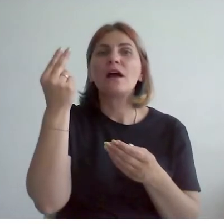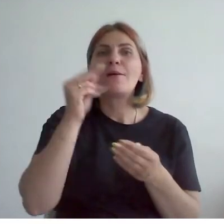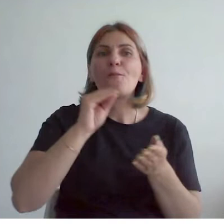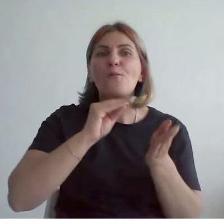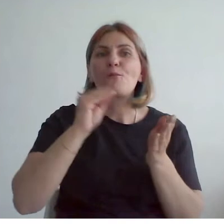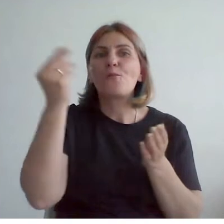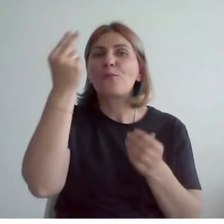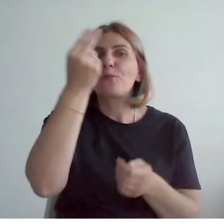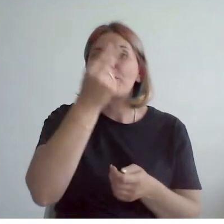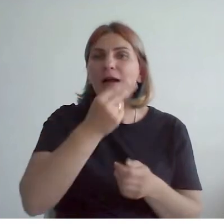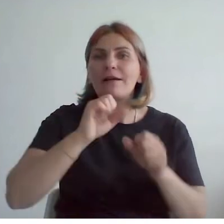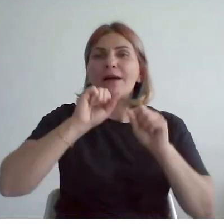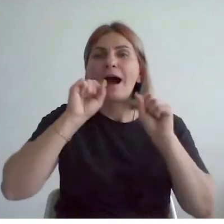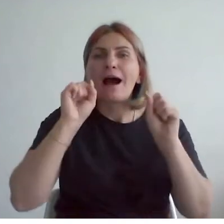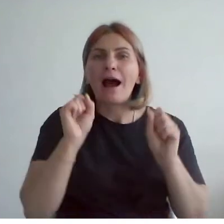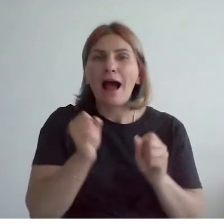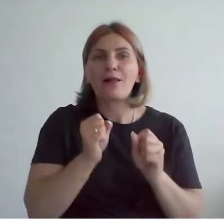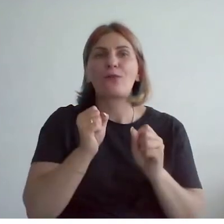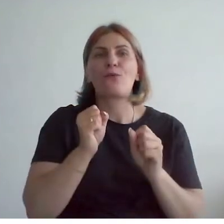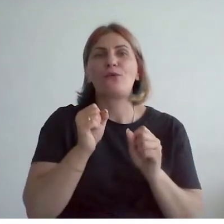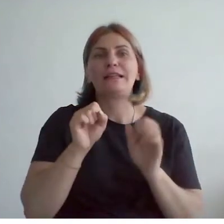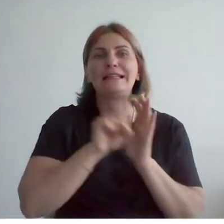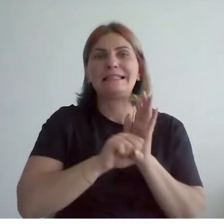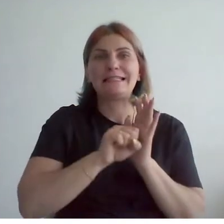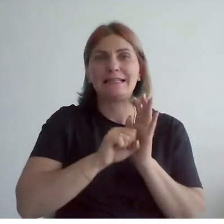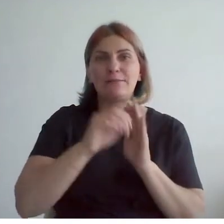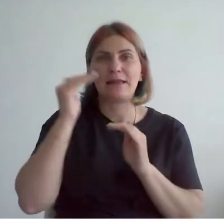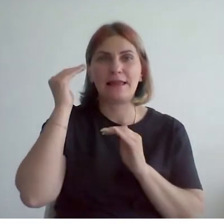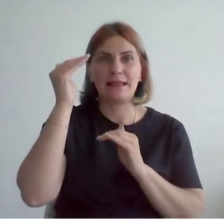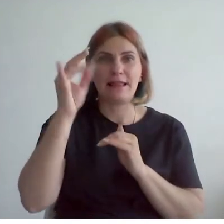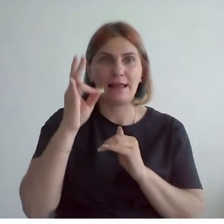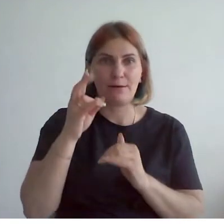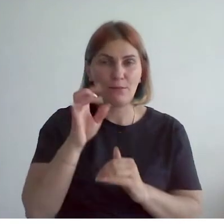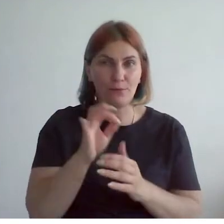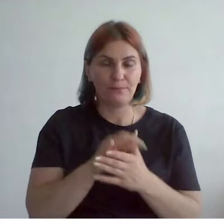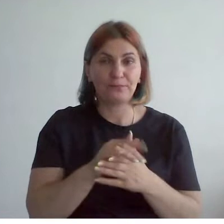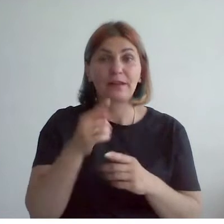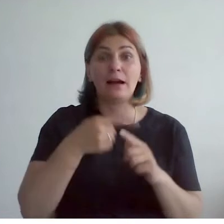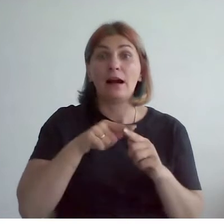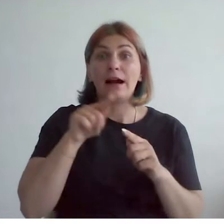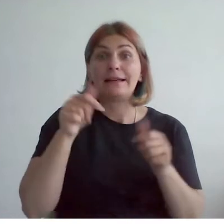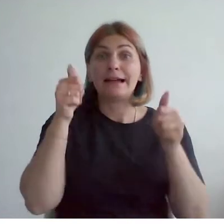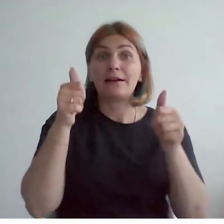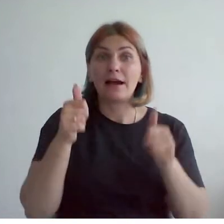«Московское холодное зимнее небо». Эта картина на самом деле одна из